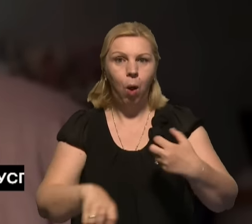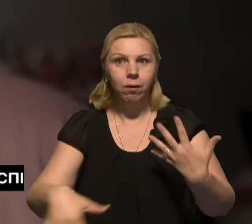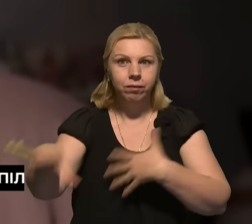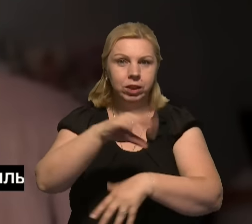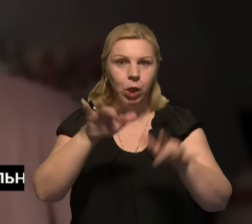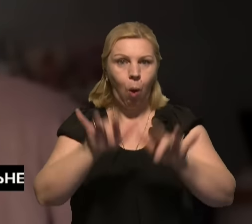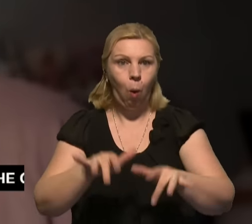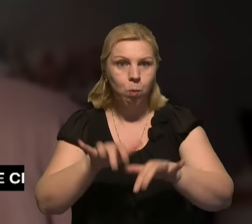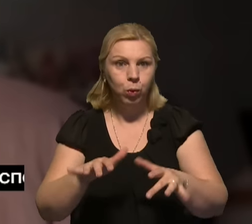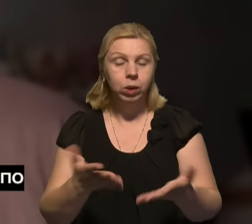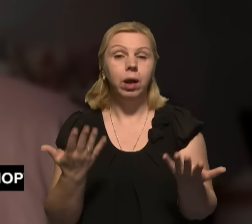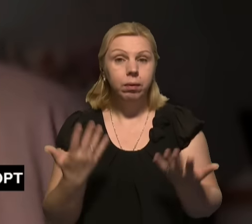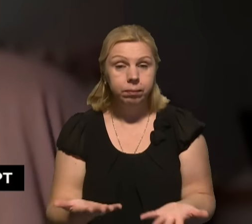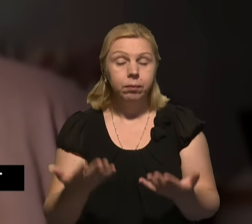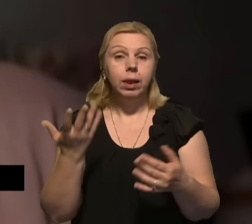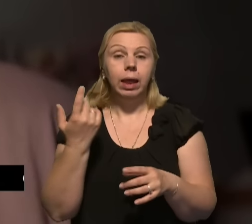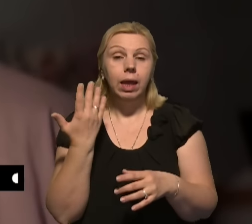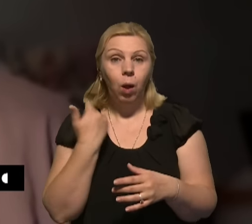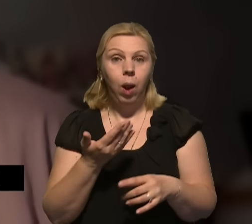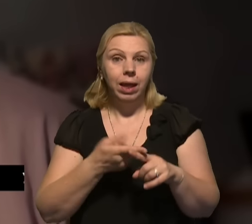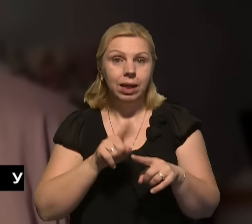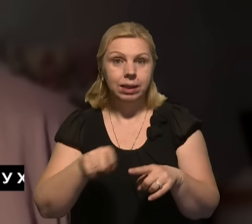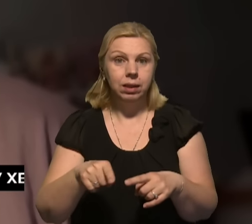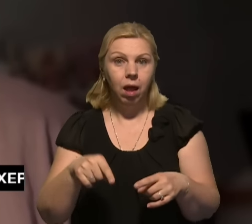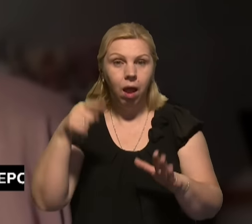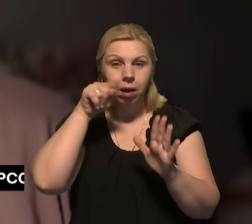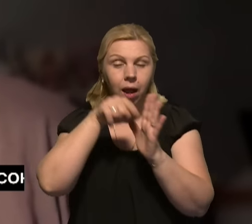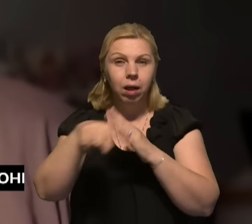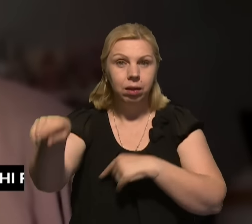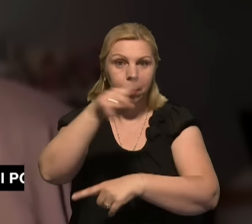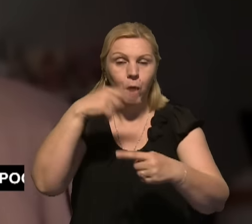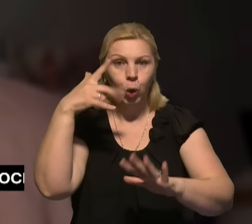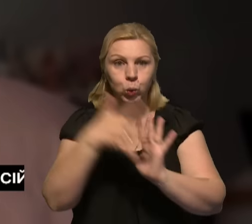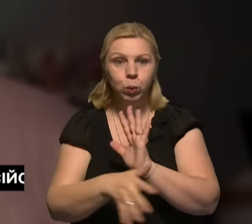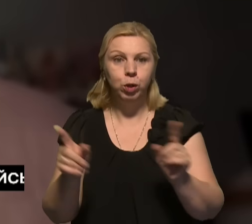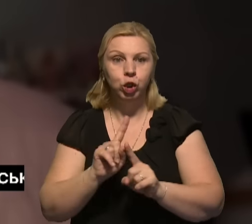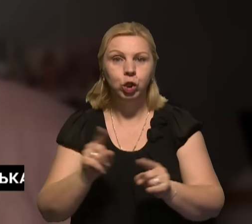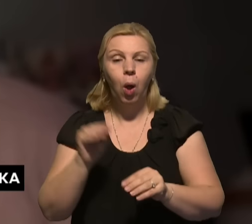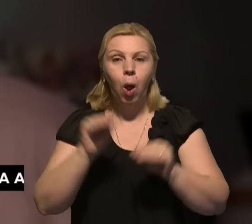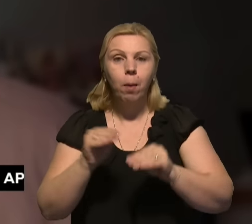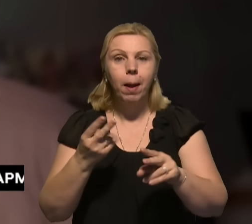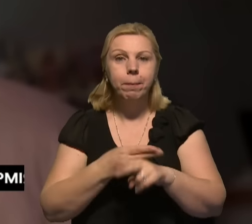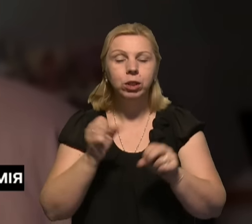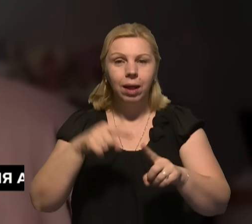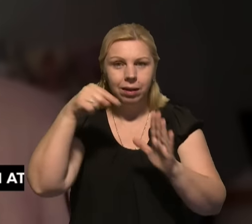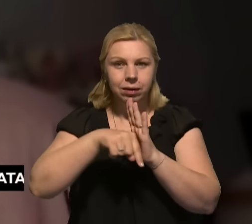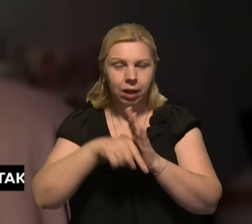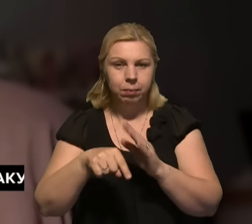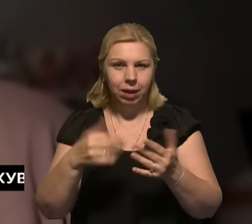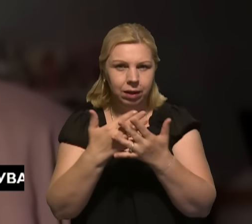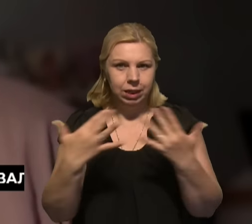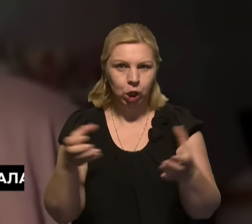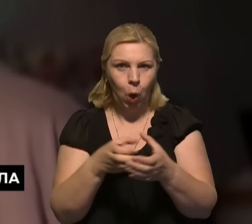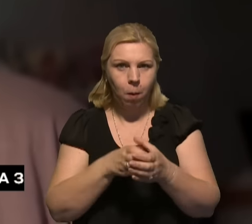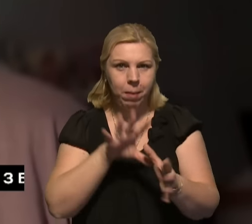'ютери. Відповідно, коли це глибоко інтегровано, а ми розуміємо, що компоненти безпеки глибоко інтегруються в різних